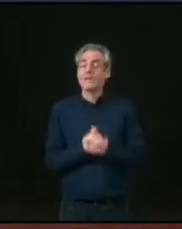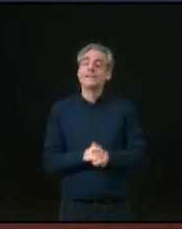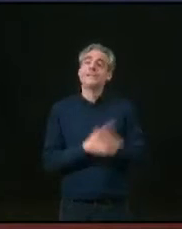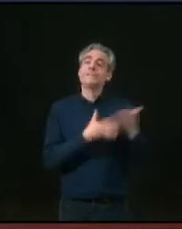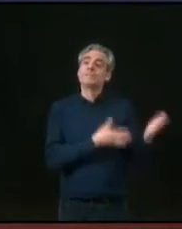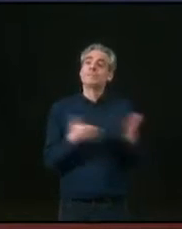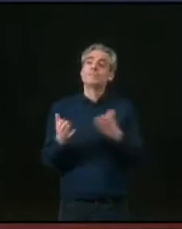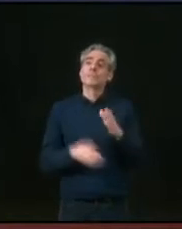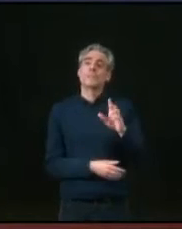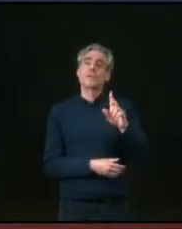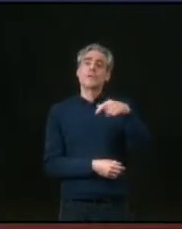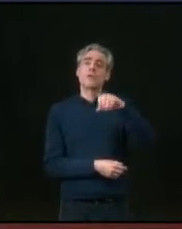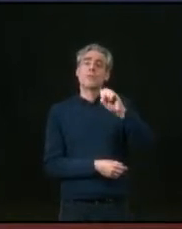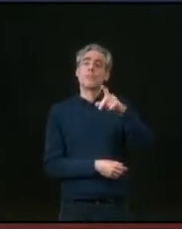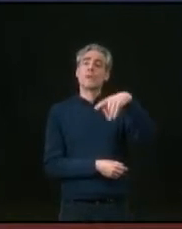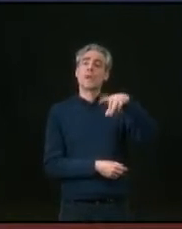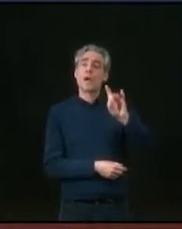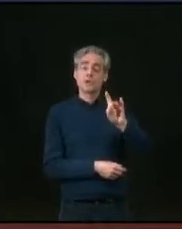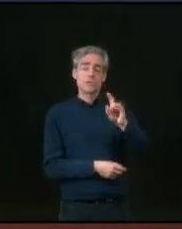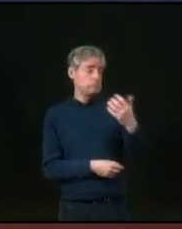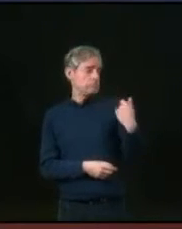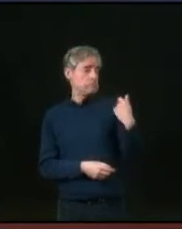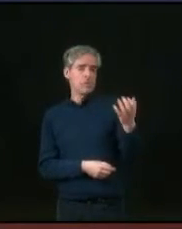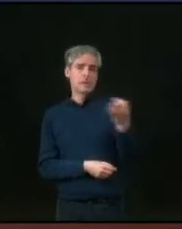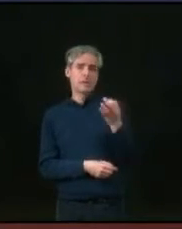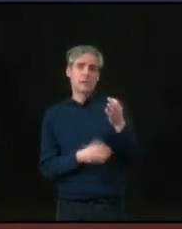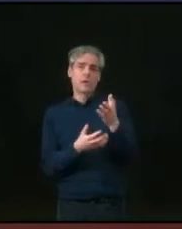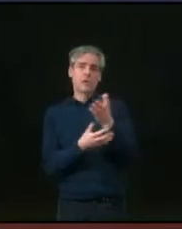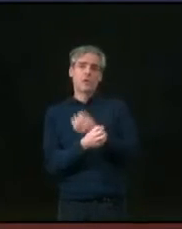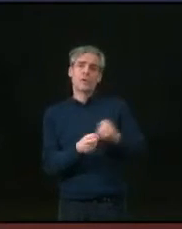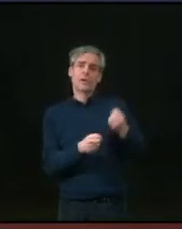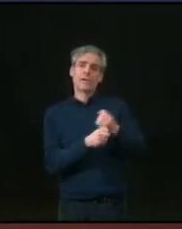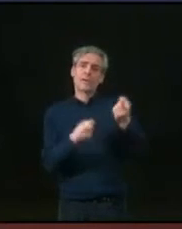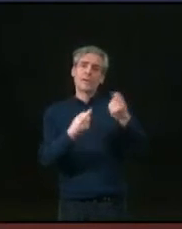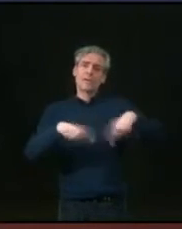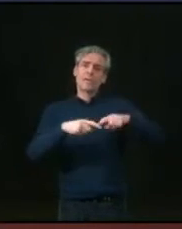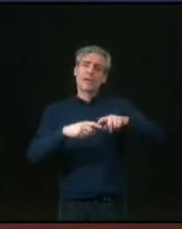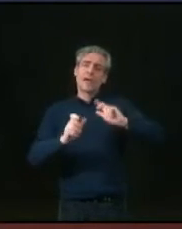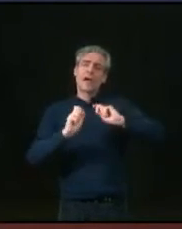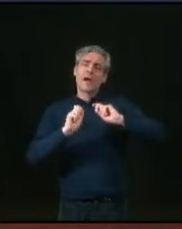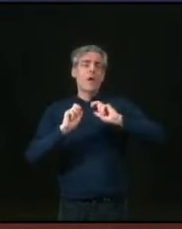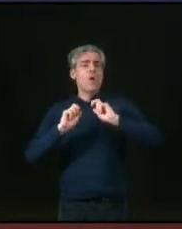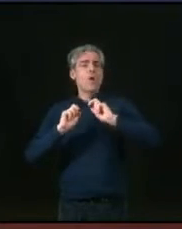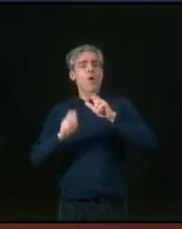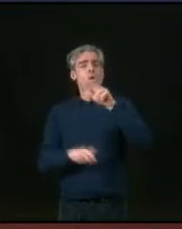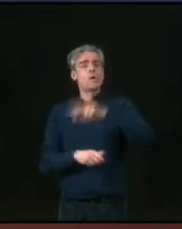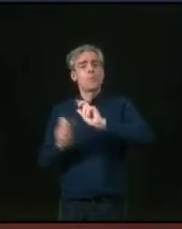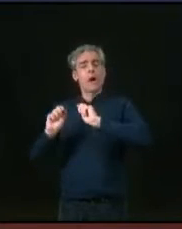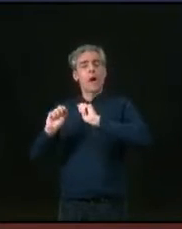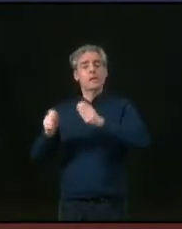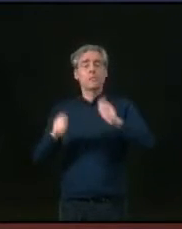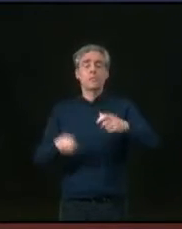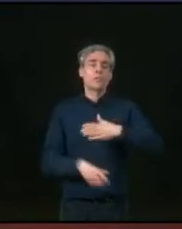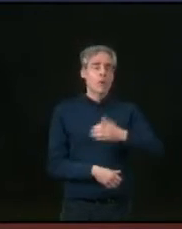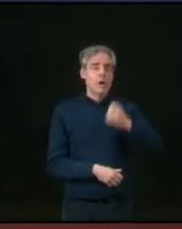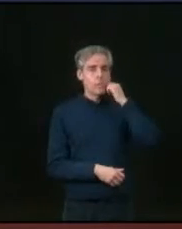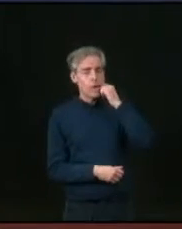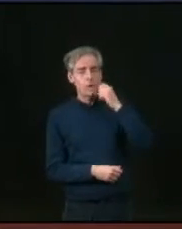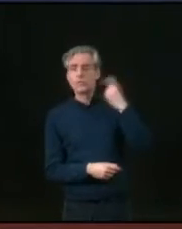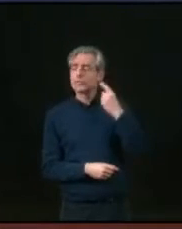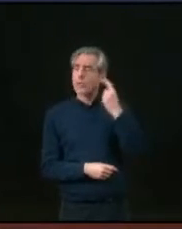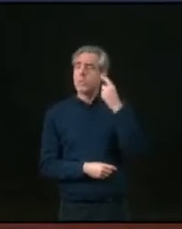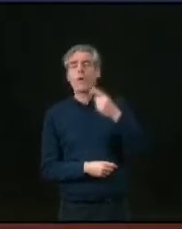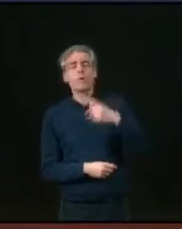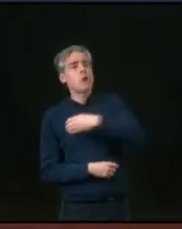logis à l'OPH, ça a été rappelé par des collègues, a mis en place la critérisation des attributions de logements, parce que j'en ai marre de la légende urbaine de «